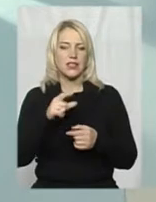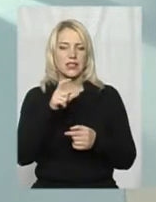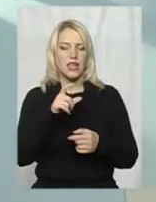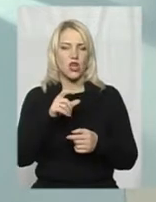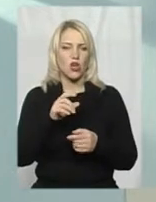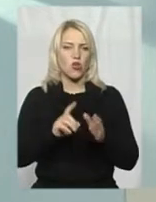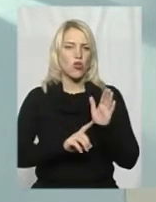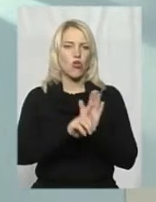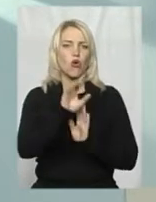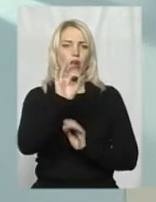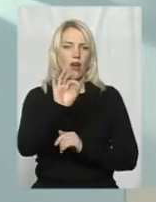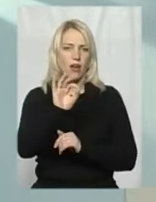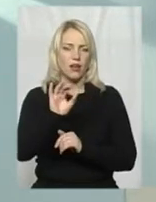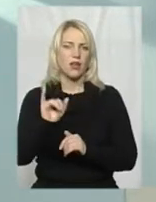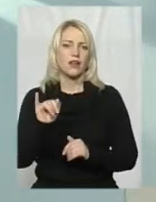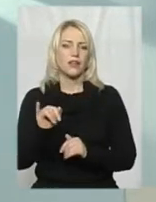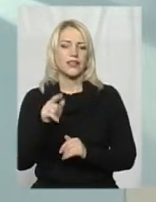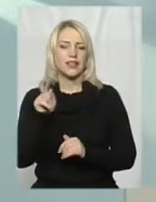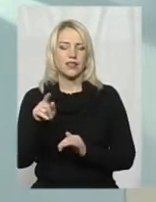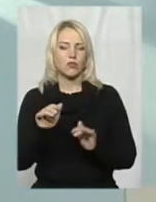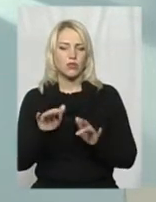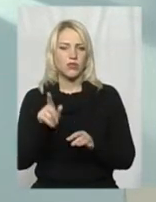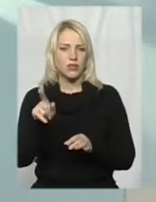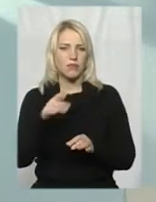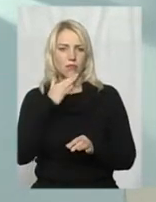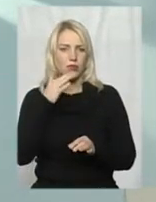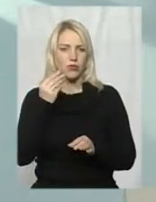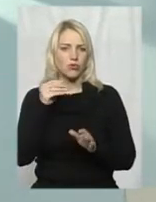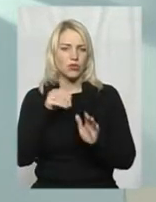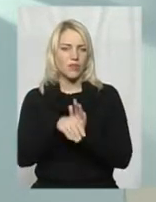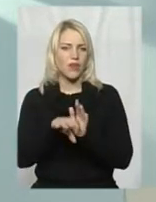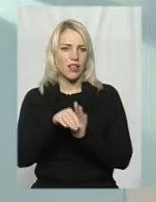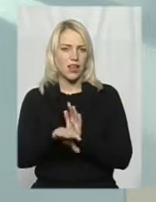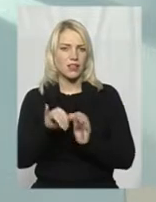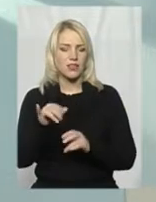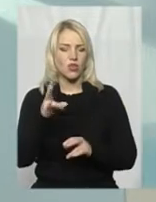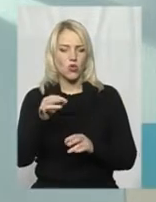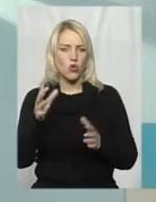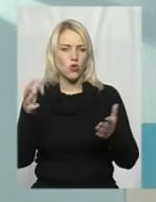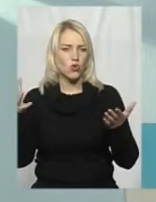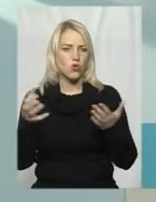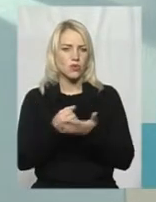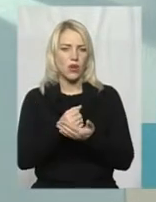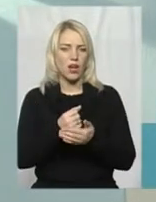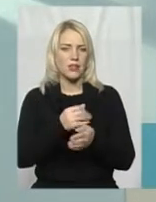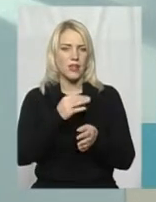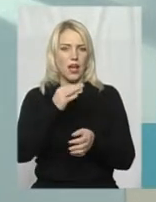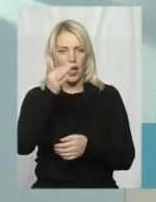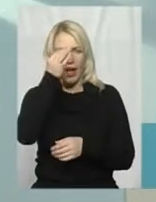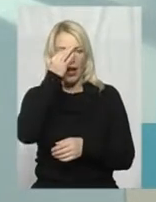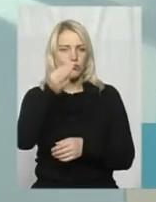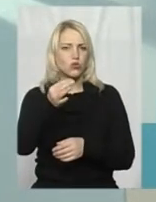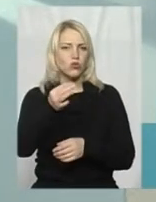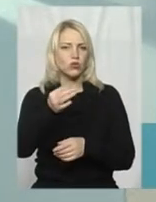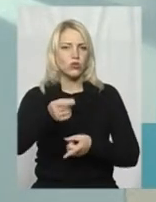інших подій. В це вкладаються колосальні гроші, але досягається абсолютна нейтралістичність.